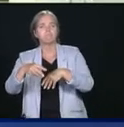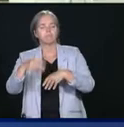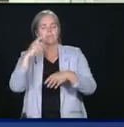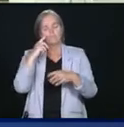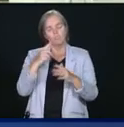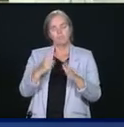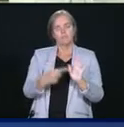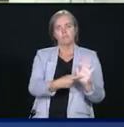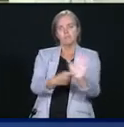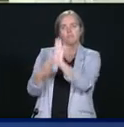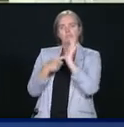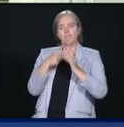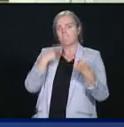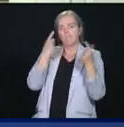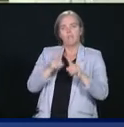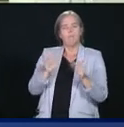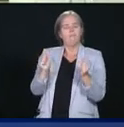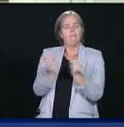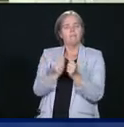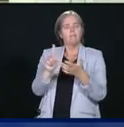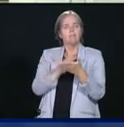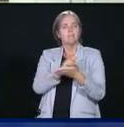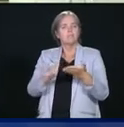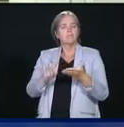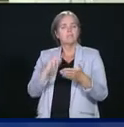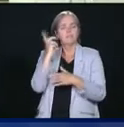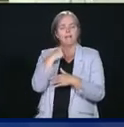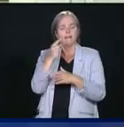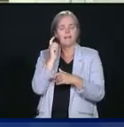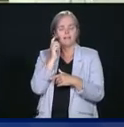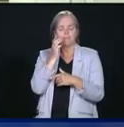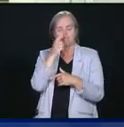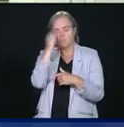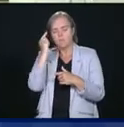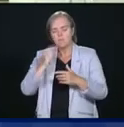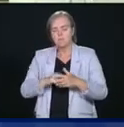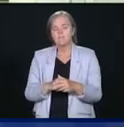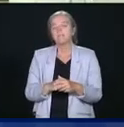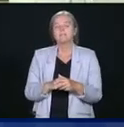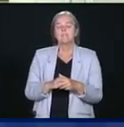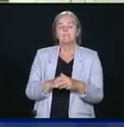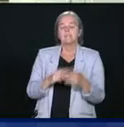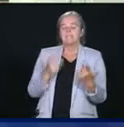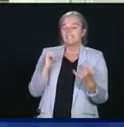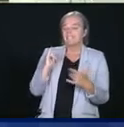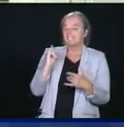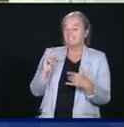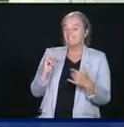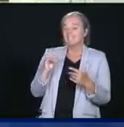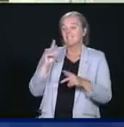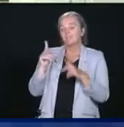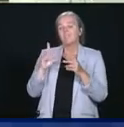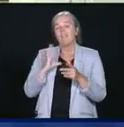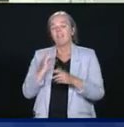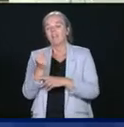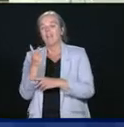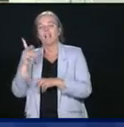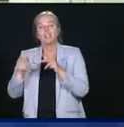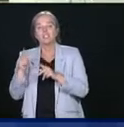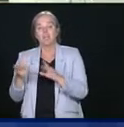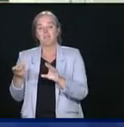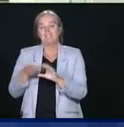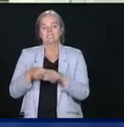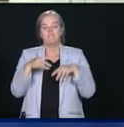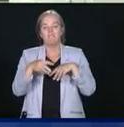En faisant front commun et en dénonçant ceux qui essaient comme toujours de perturber ces manifestations, les